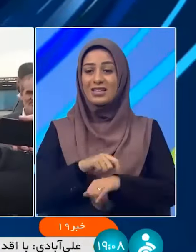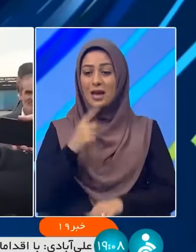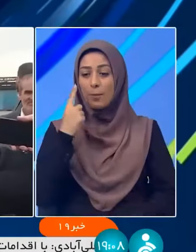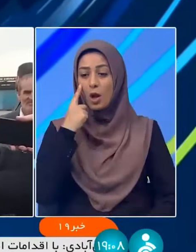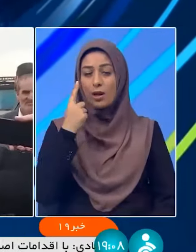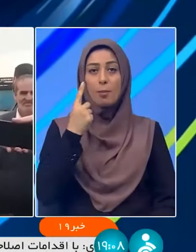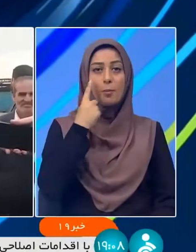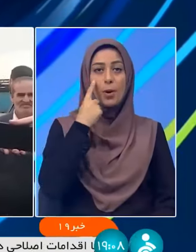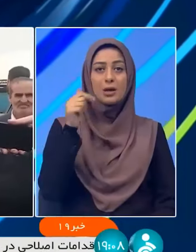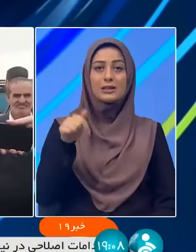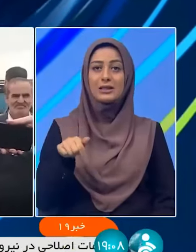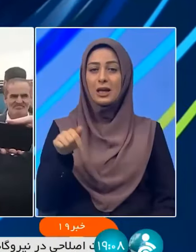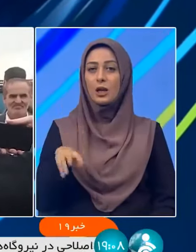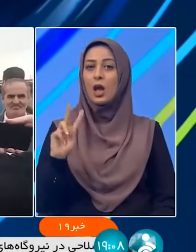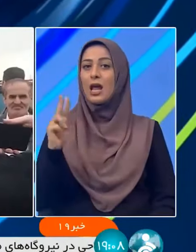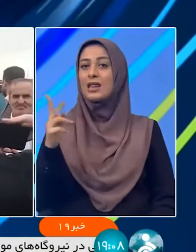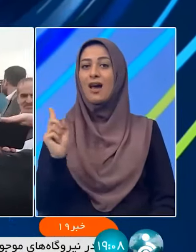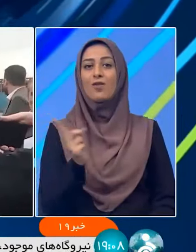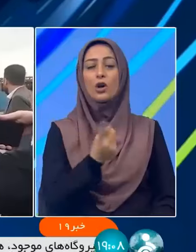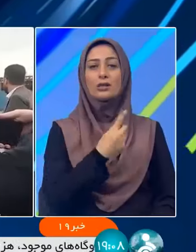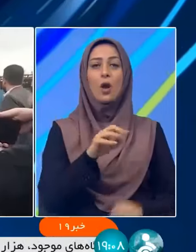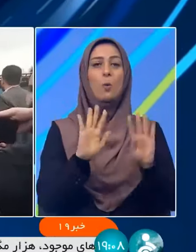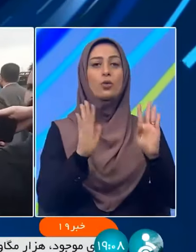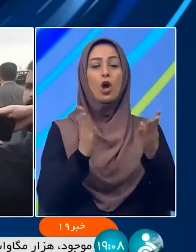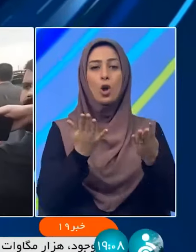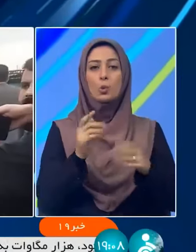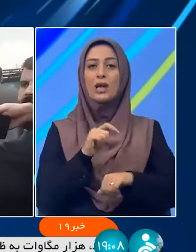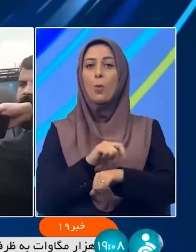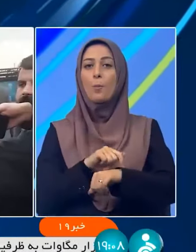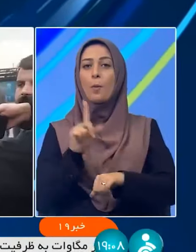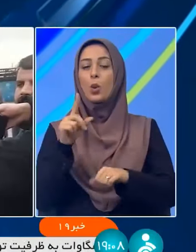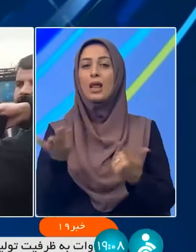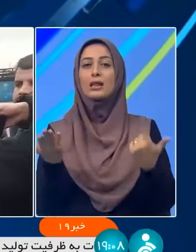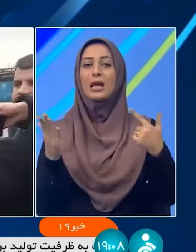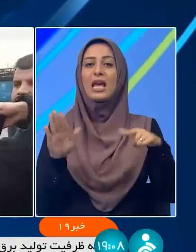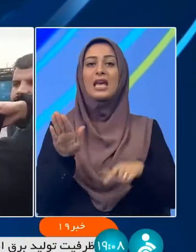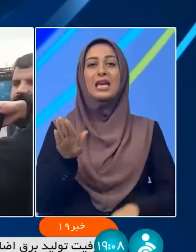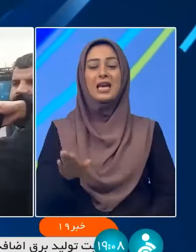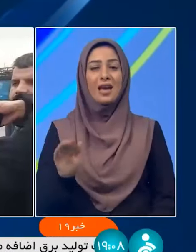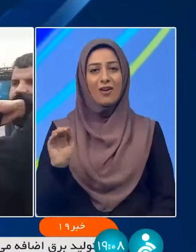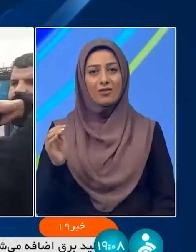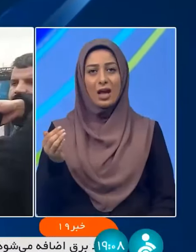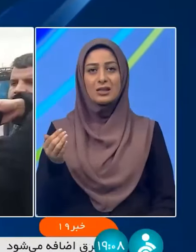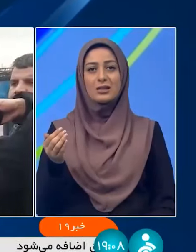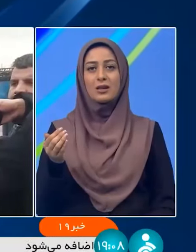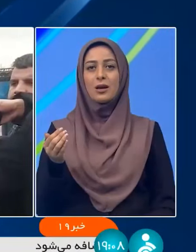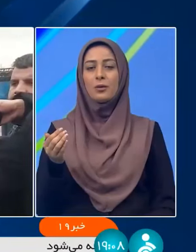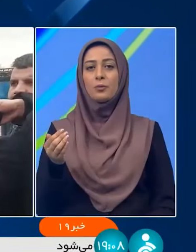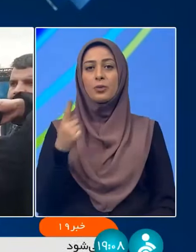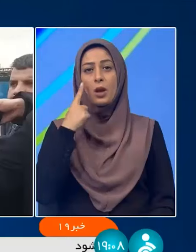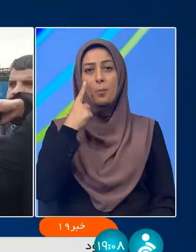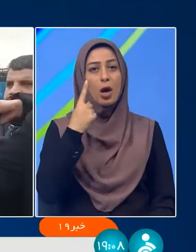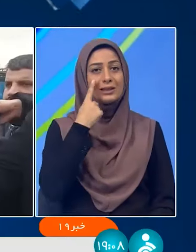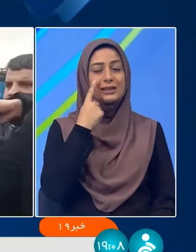این خودوها از دوازله هام تا نوزده هام در موندت یه هفته هرکسی که برگزار مایده داشه می تونم بیان بازید کنم